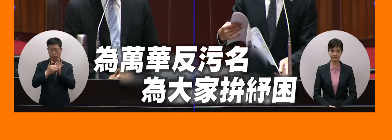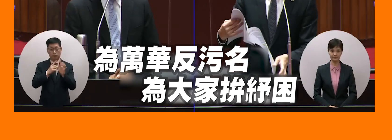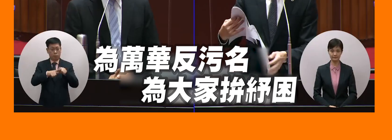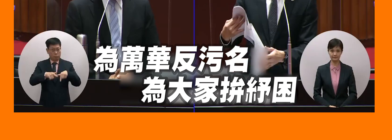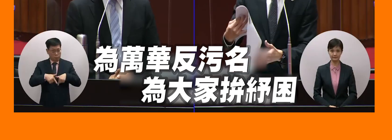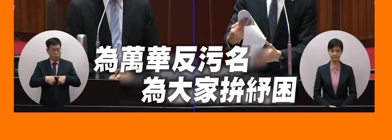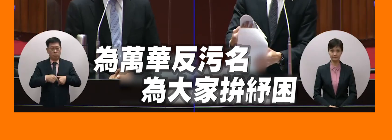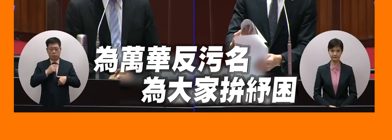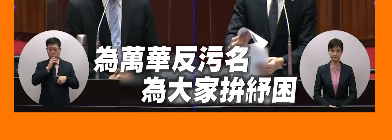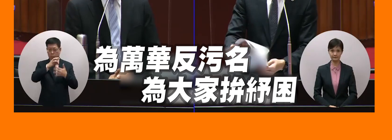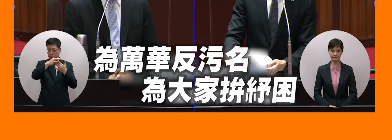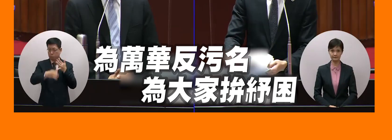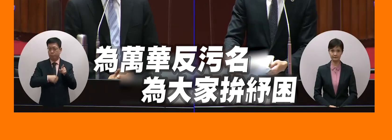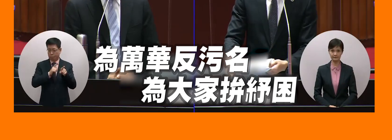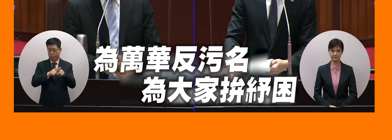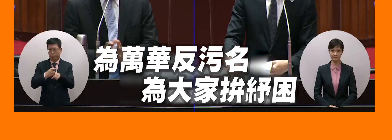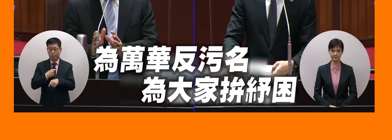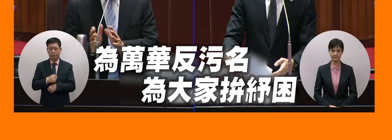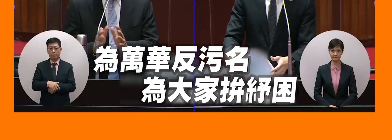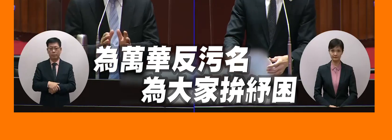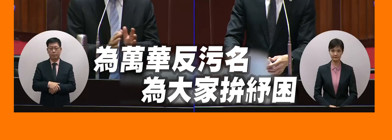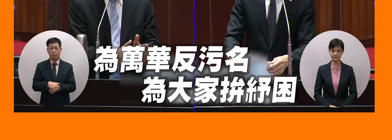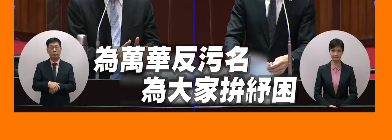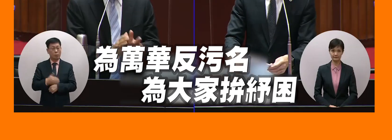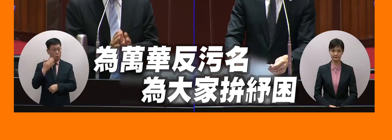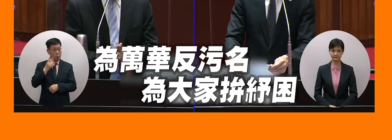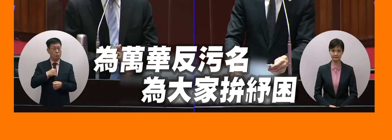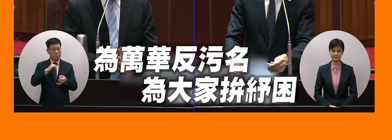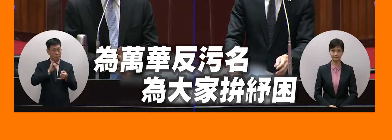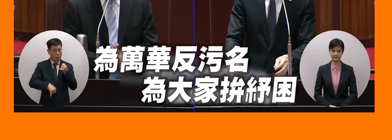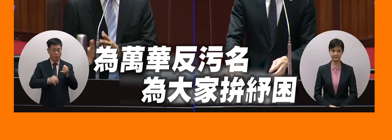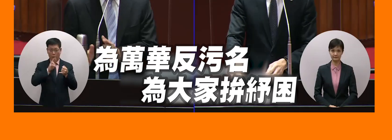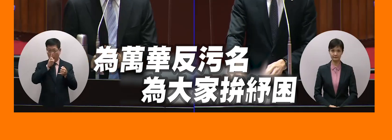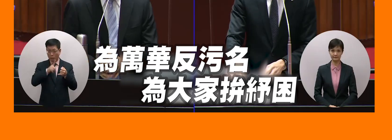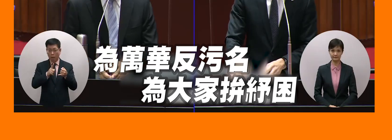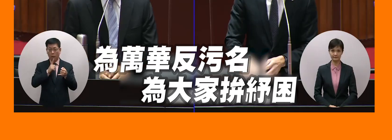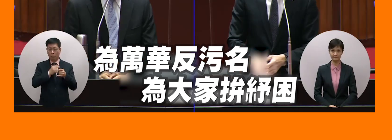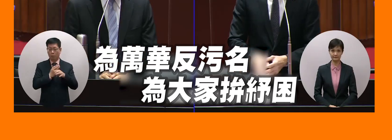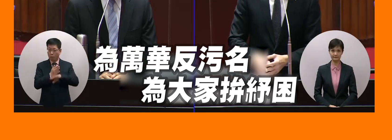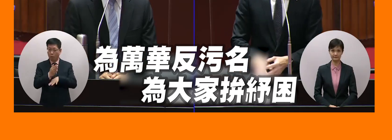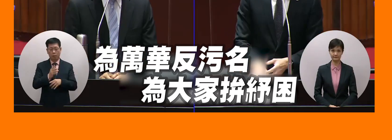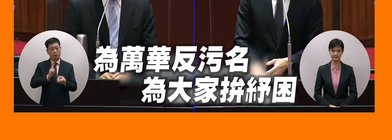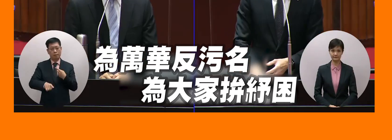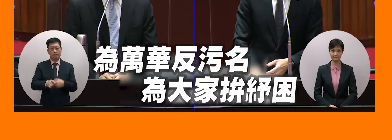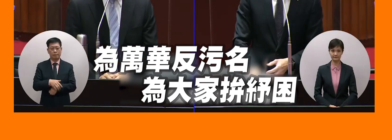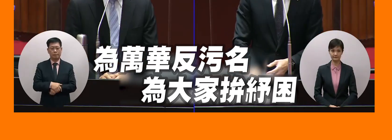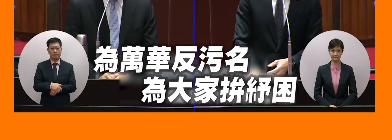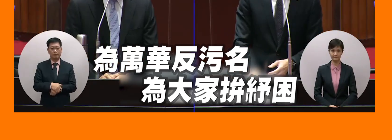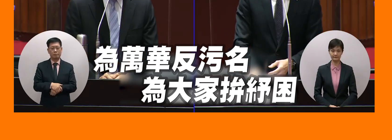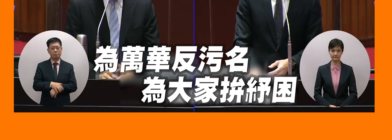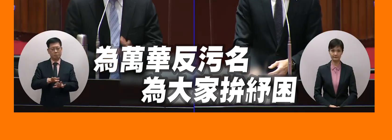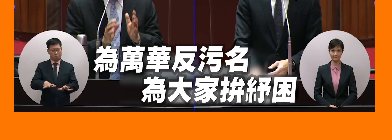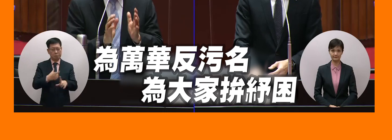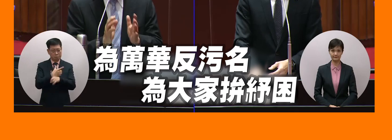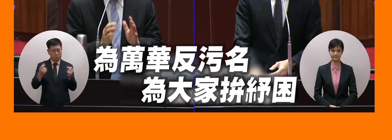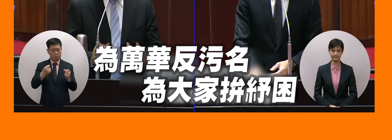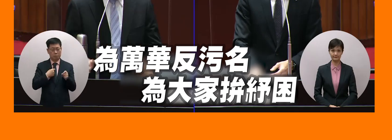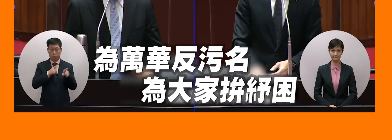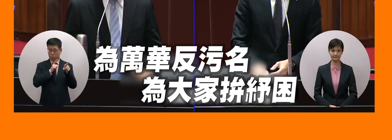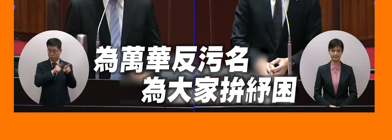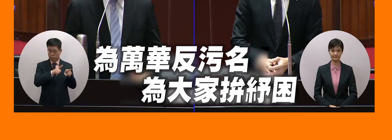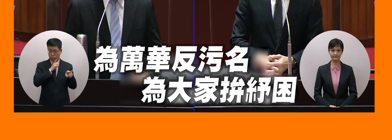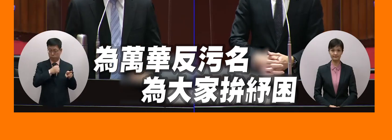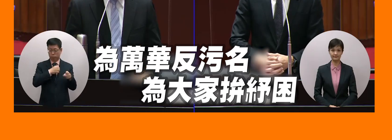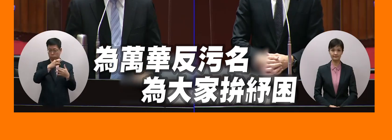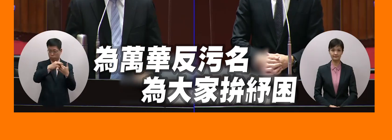心的基因來做做到不夠做到過頭也不對所以應該照這個